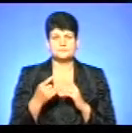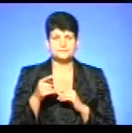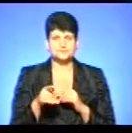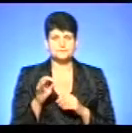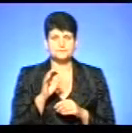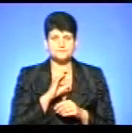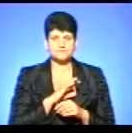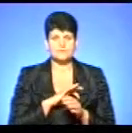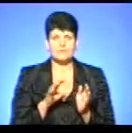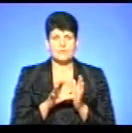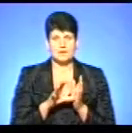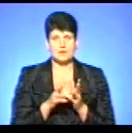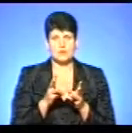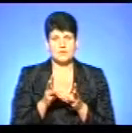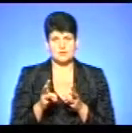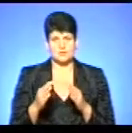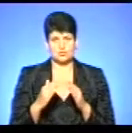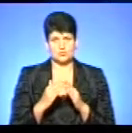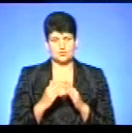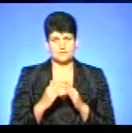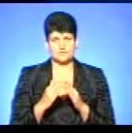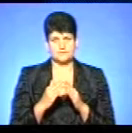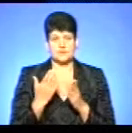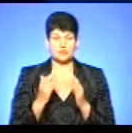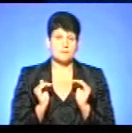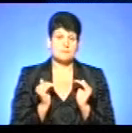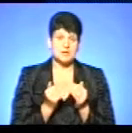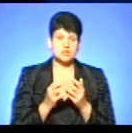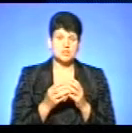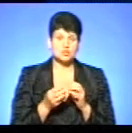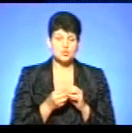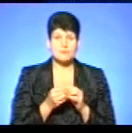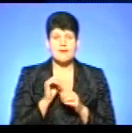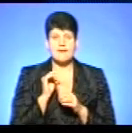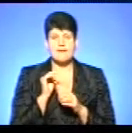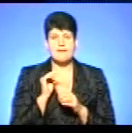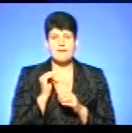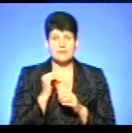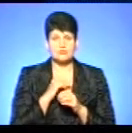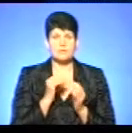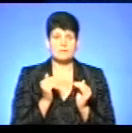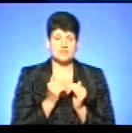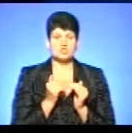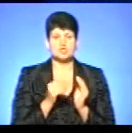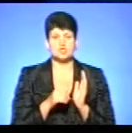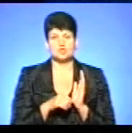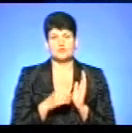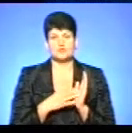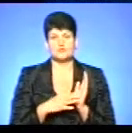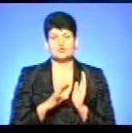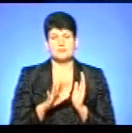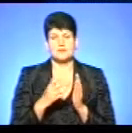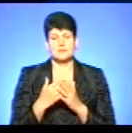електроенергія для опалення будинку. Якщо менша сума економії, тобто менше 695, якщо розглянути на прикладі